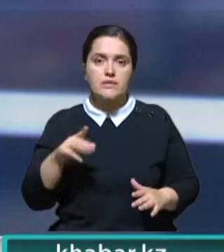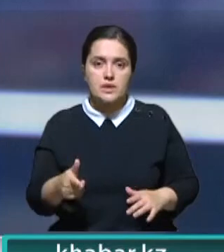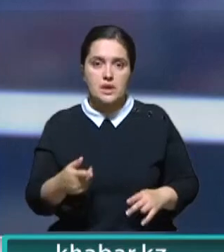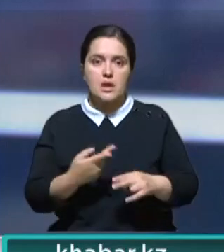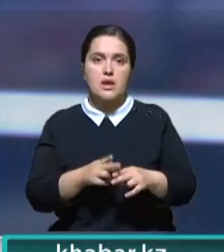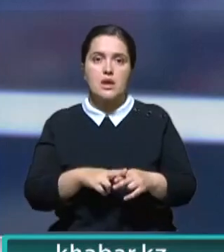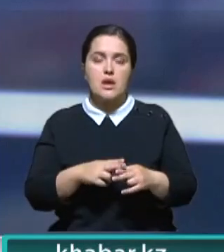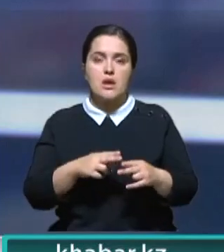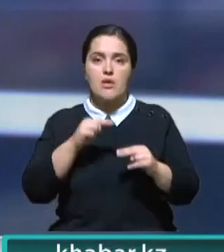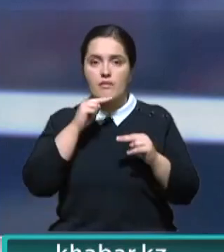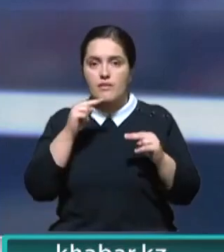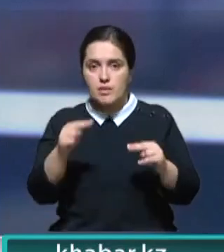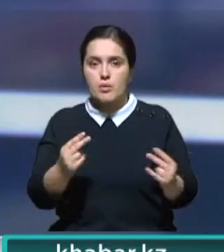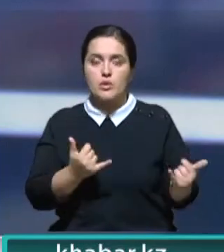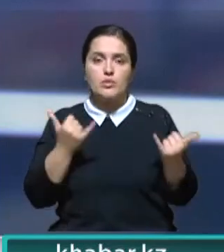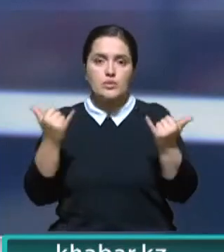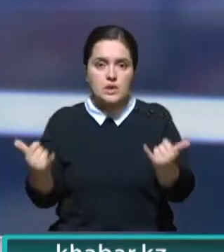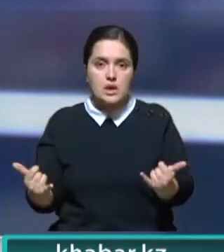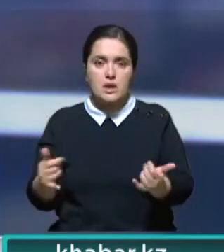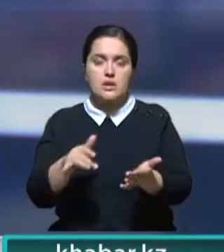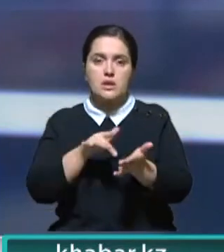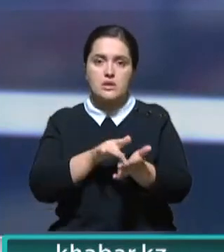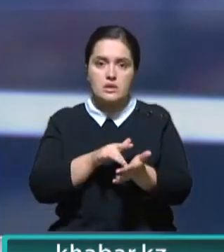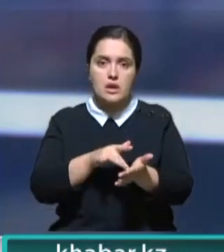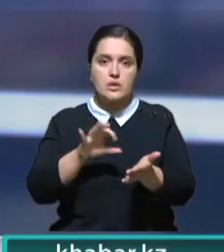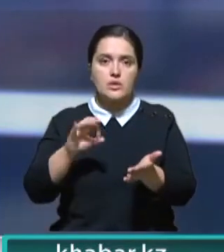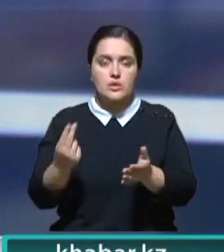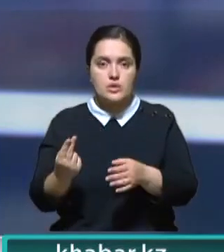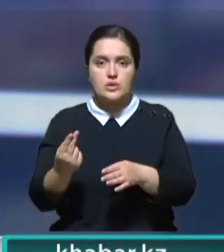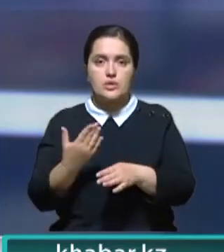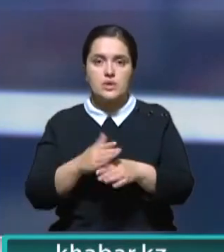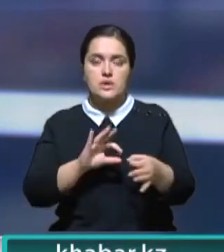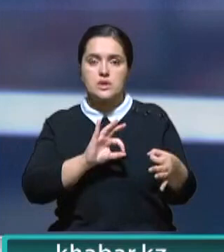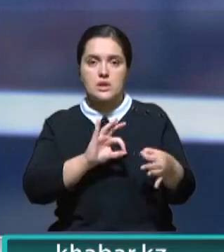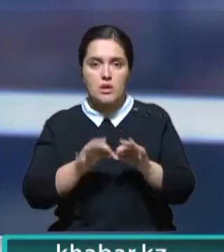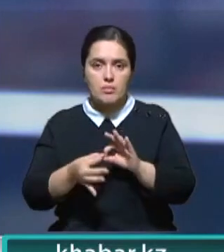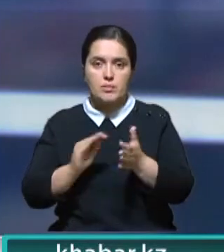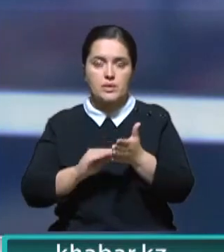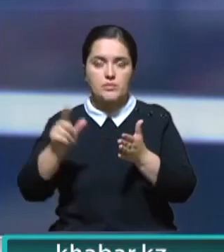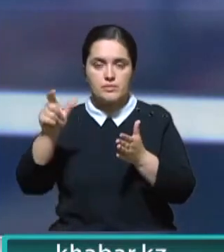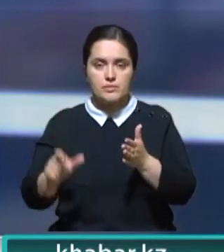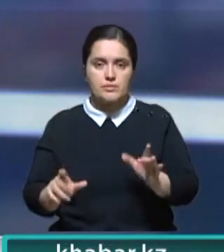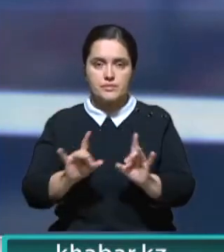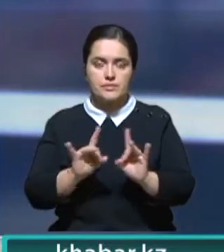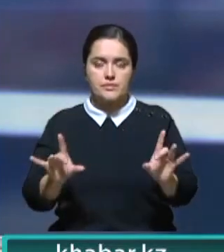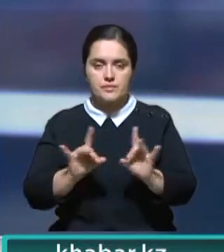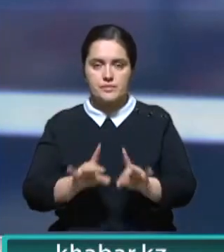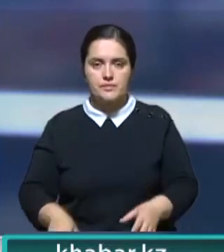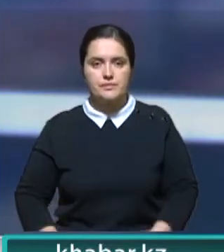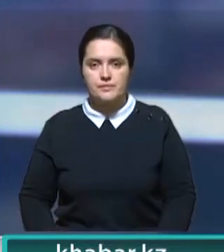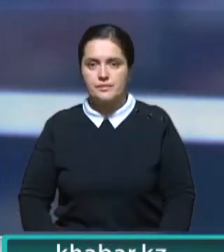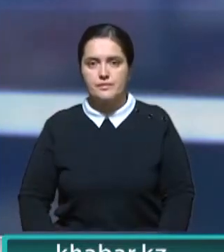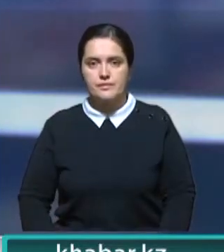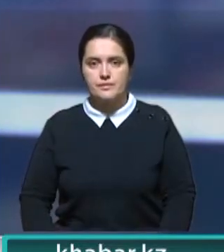миллиардов тенге. Также в регионе особое внимание уделяют развитию туризма и социального сектора. Подробности в материале нашего